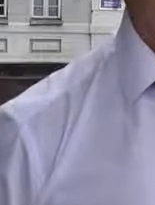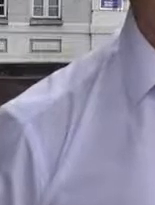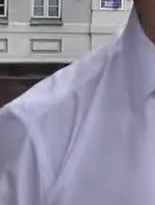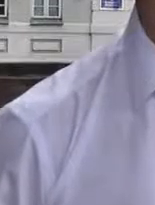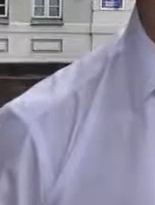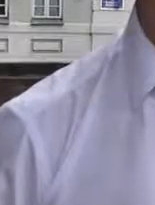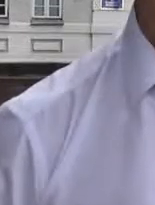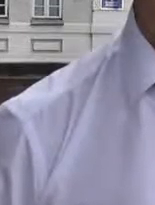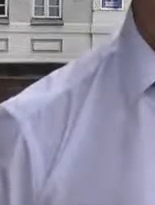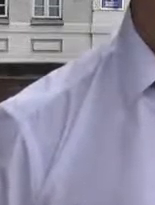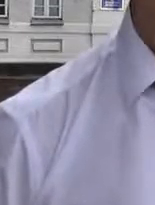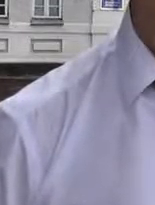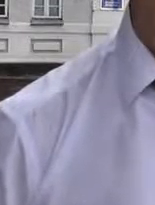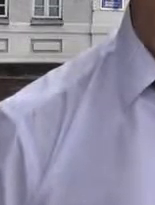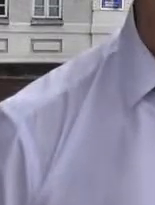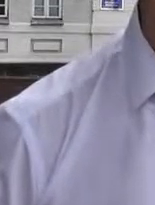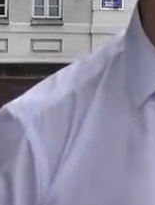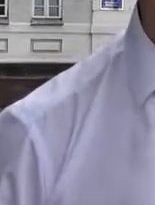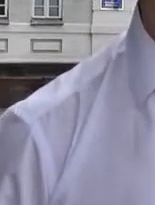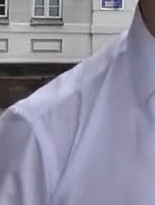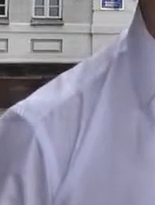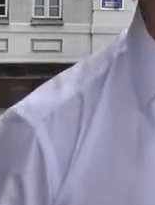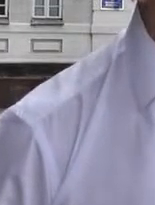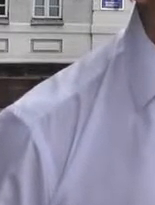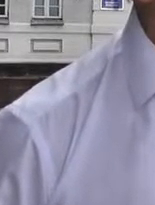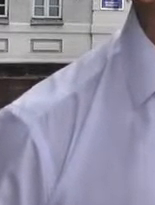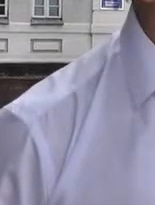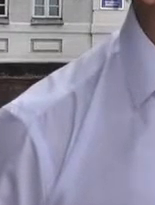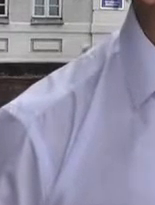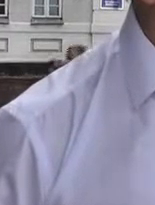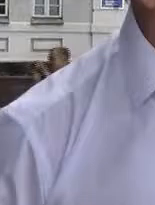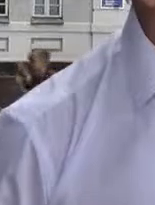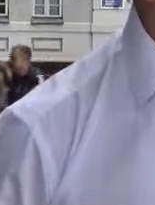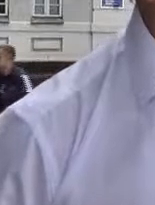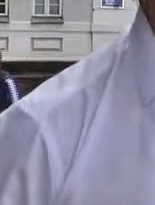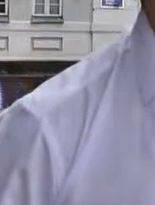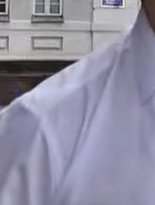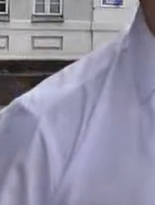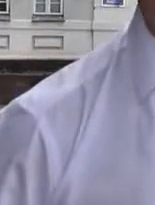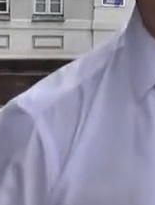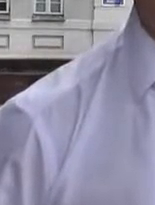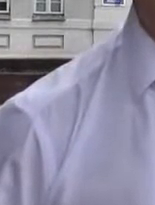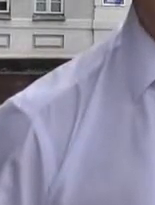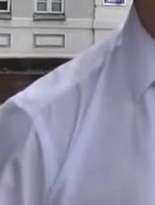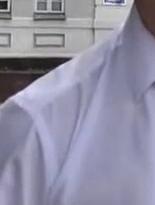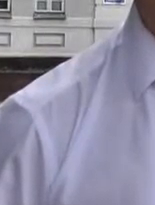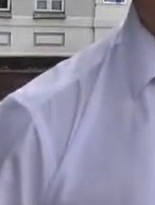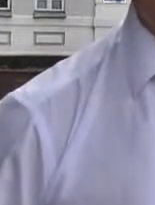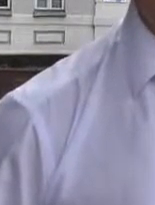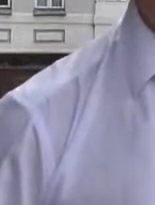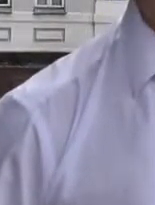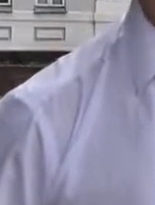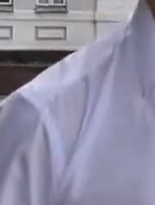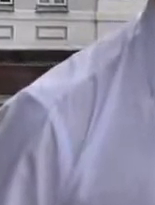хочеться ще сказати, що альтернативні джерела палива, вони є, будемо казати,